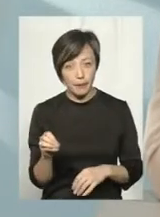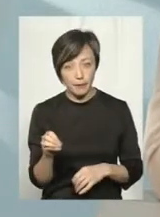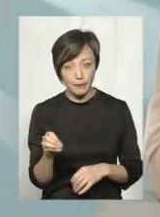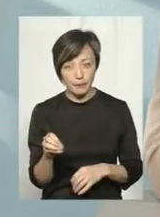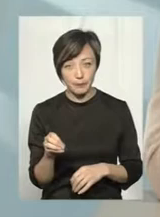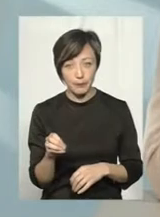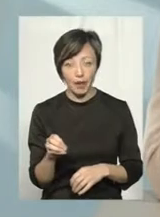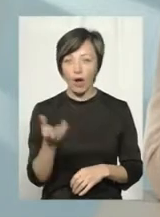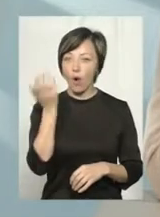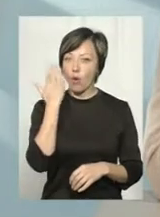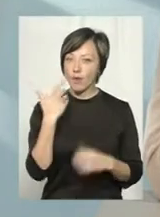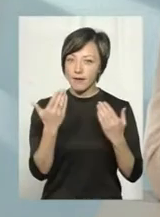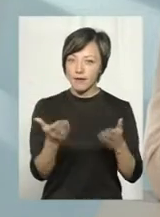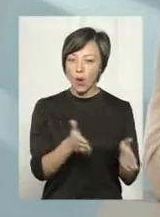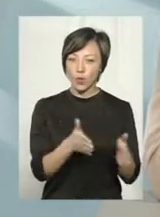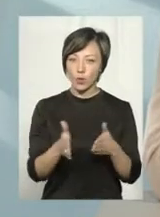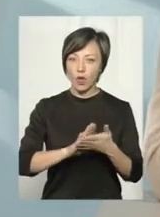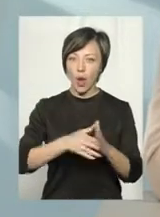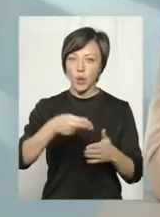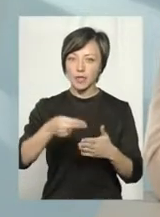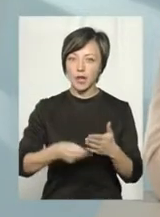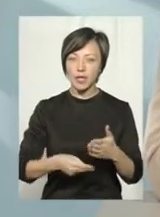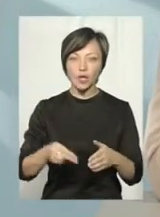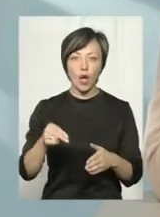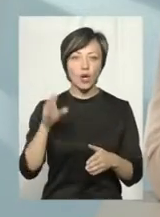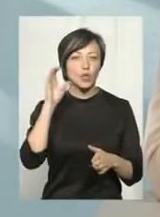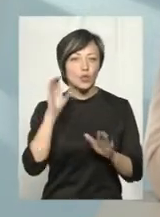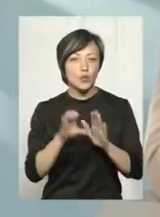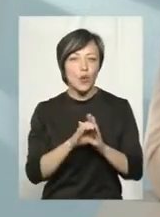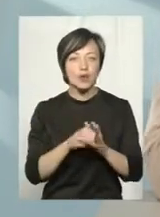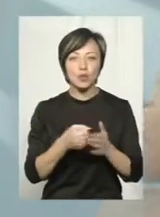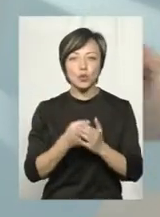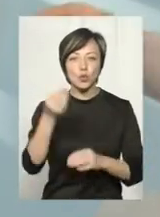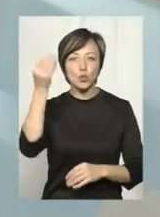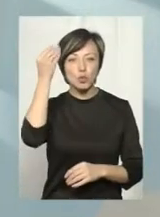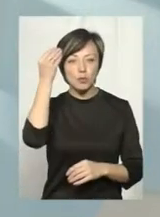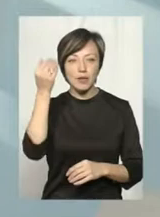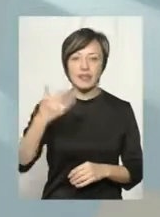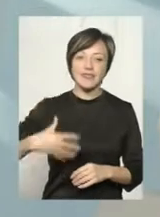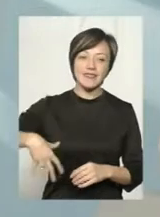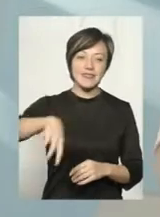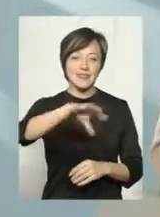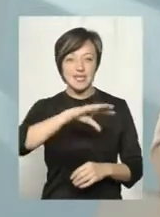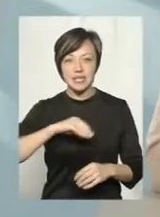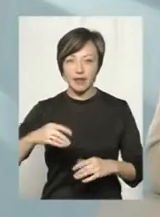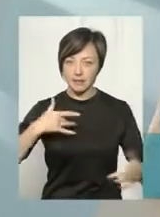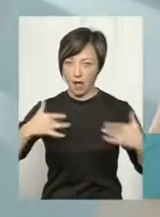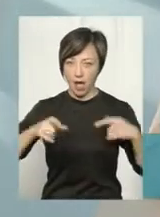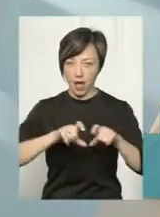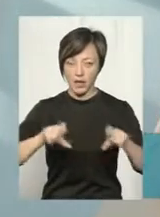коли ви готуєте контракт, дослухайтеся до думки всіх театрів.